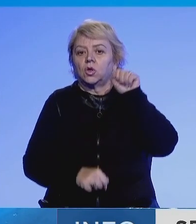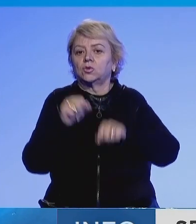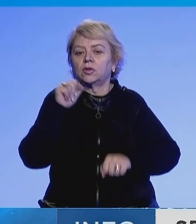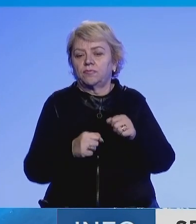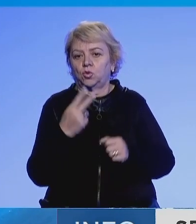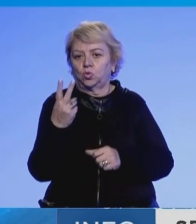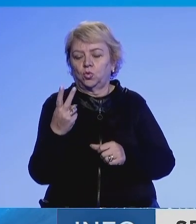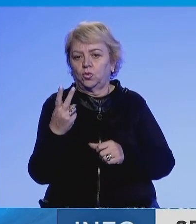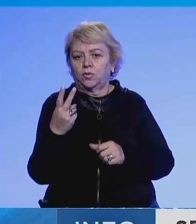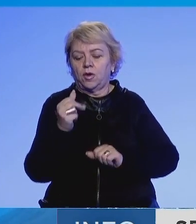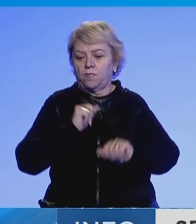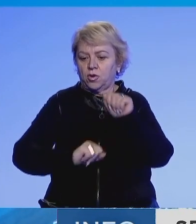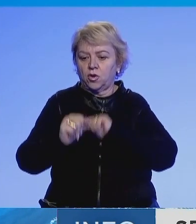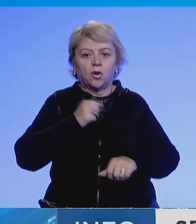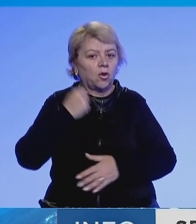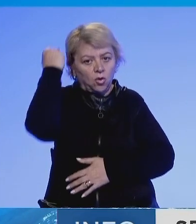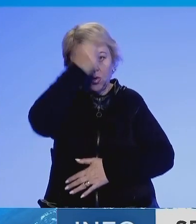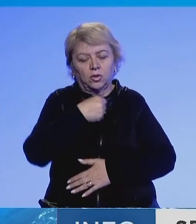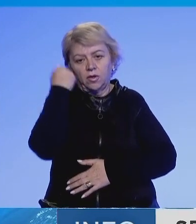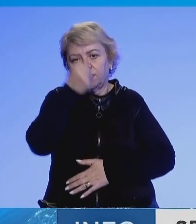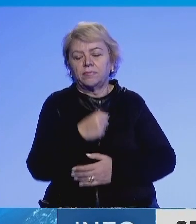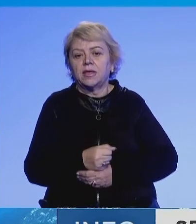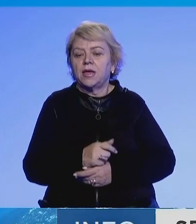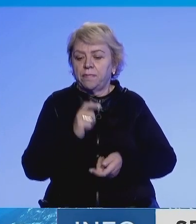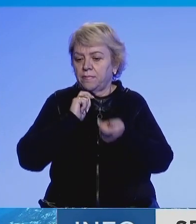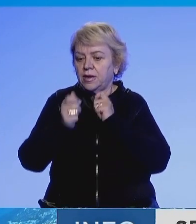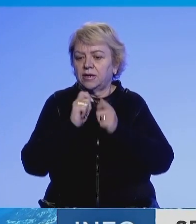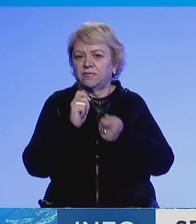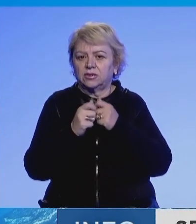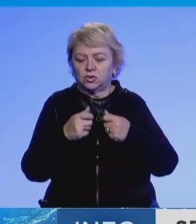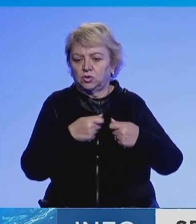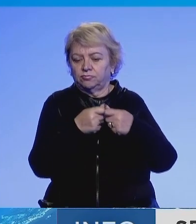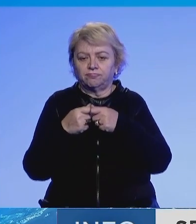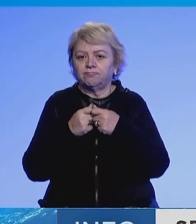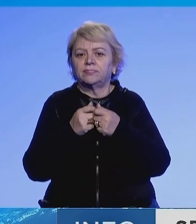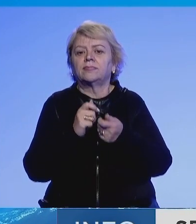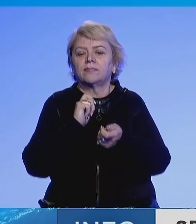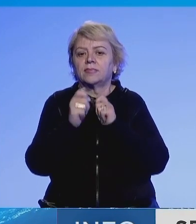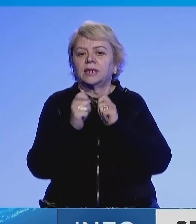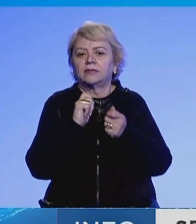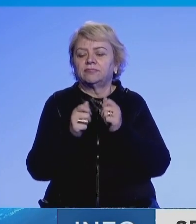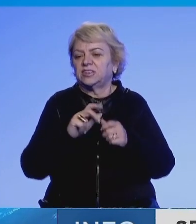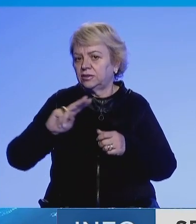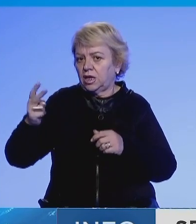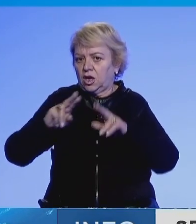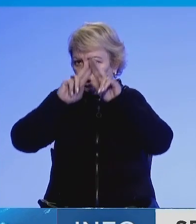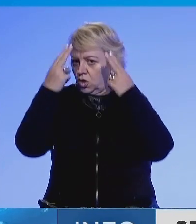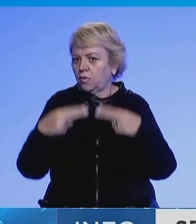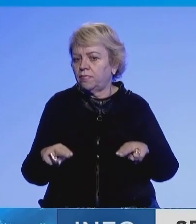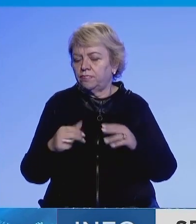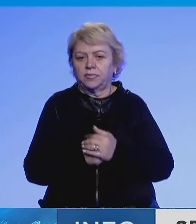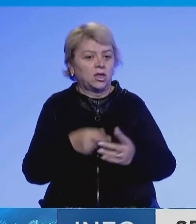dy pashë mbrojtë se që Kosova ka marë në kohadrë të marveshjes e stabilizim asecimit dhe marveshjes marveshjive tjera ndërkomtare.